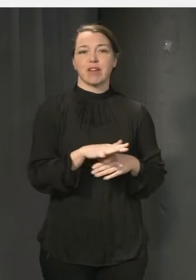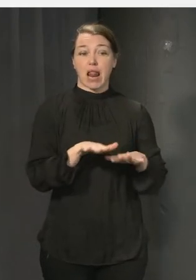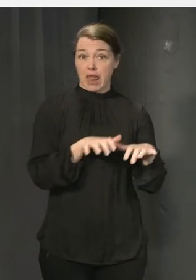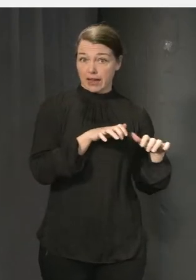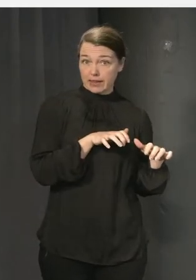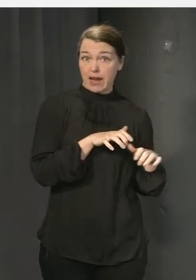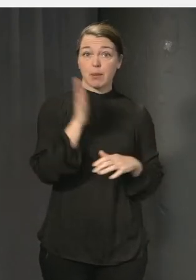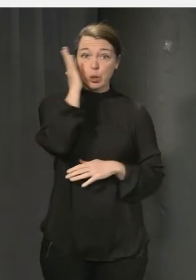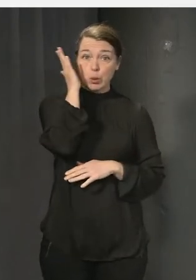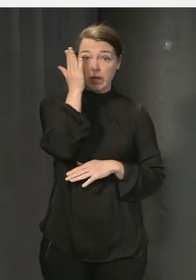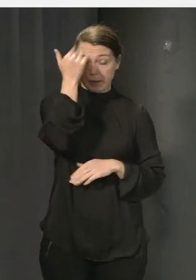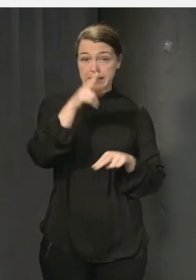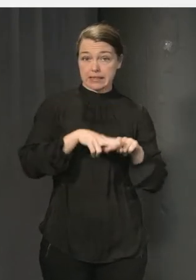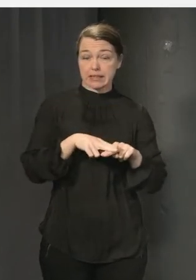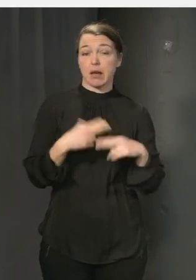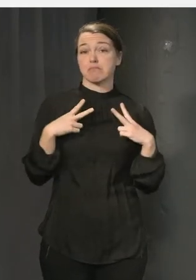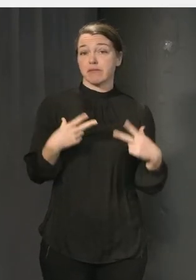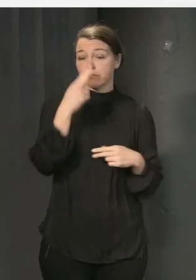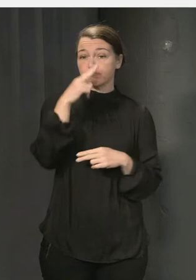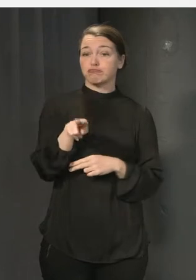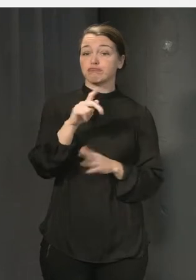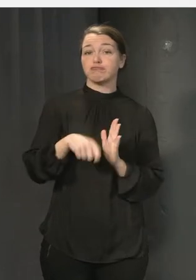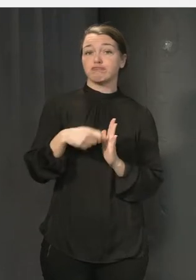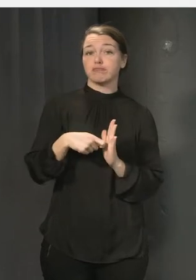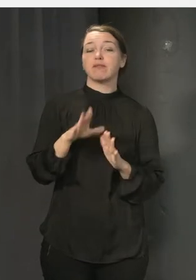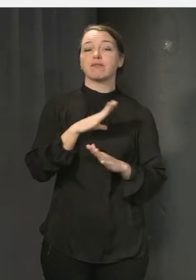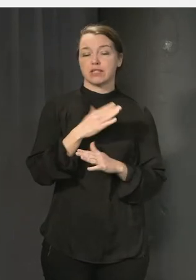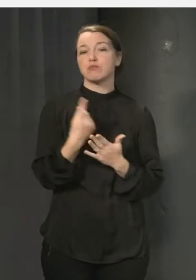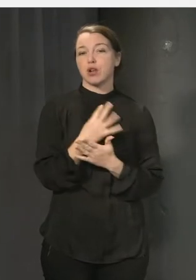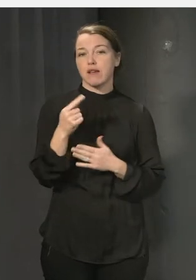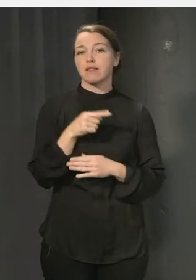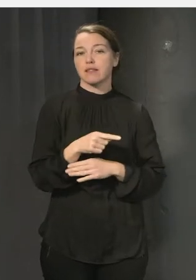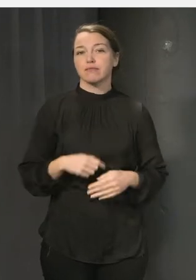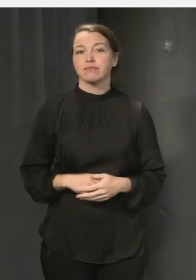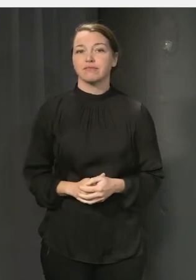kuddar som man vill sitta bekvämt och till exempel titta på film. Då finns det en möjlighet.